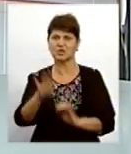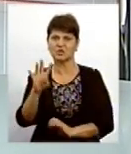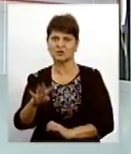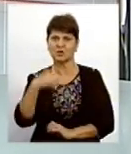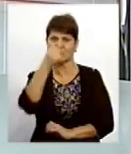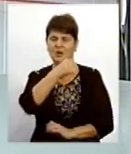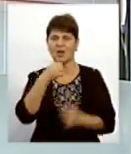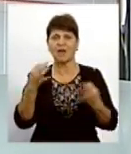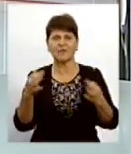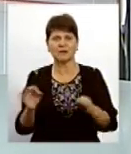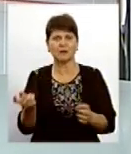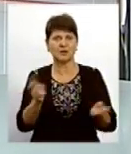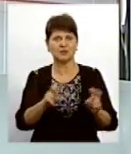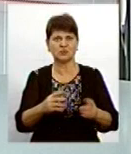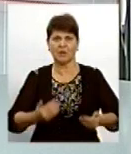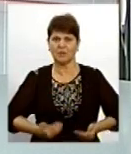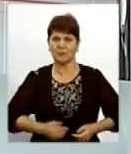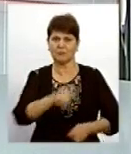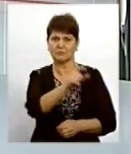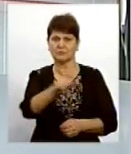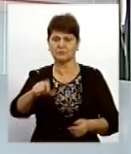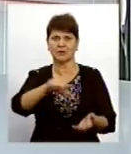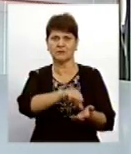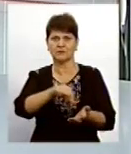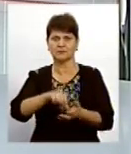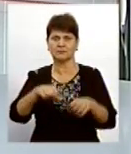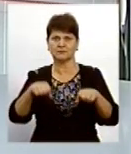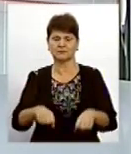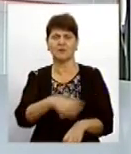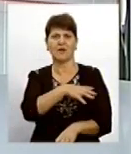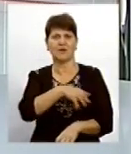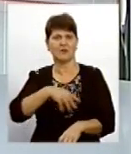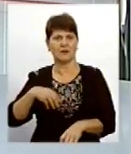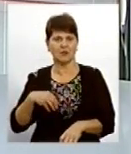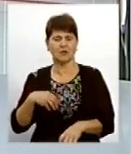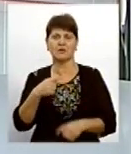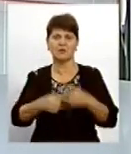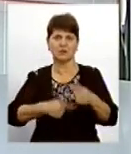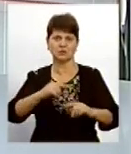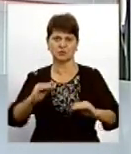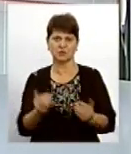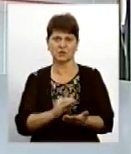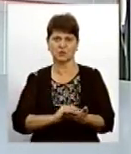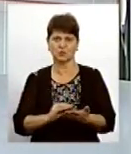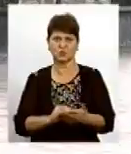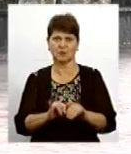річницю визволення прийшли містяни, представники місцевої влади та ветерани. Більше в наступному сюжеті.